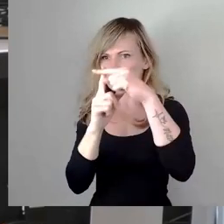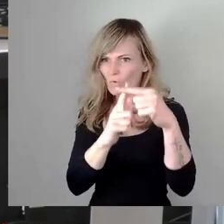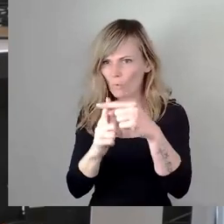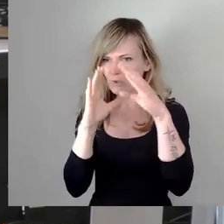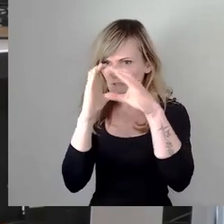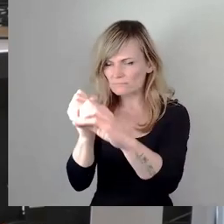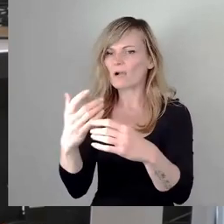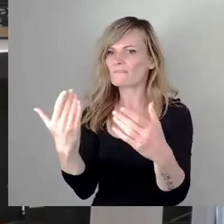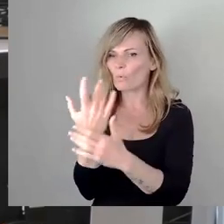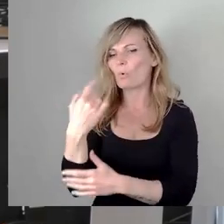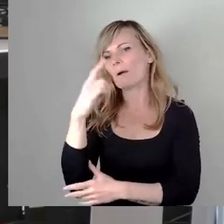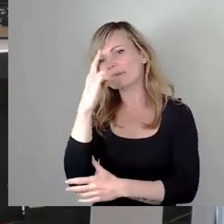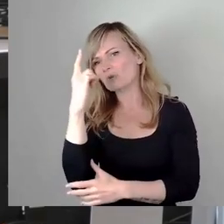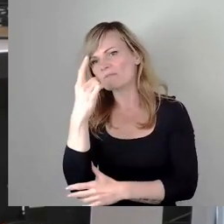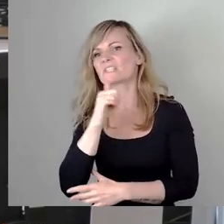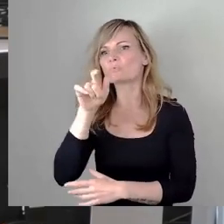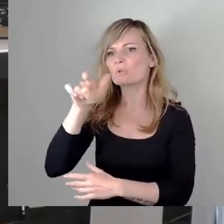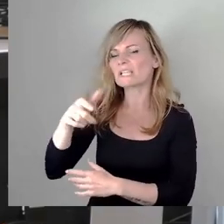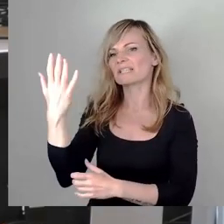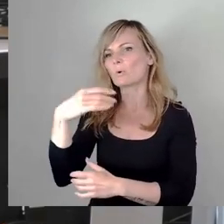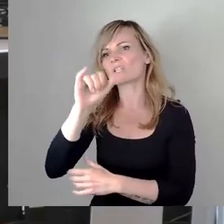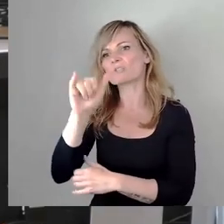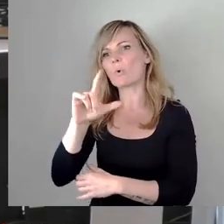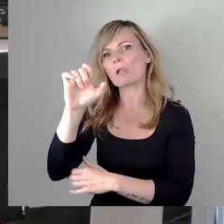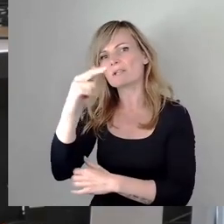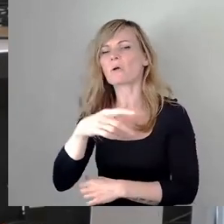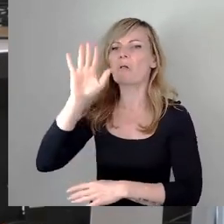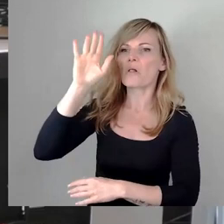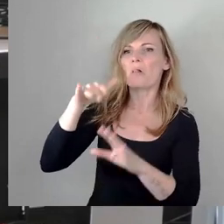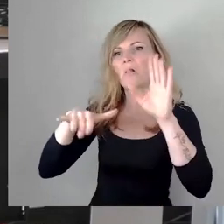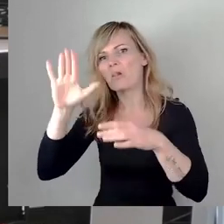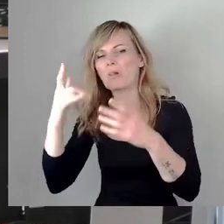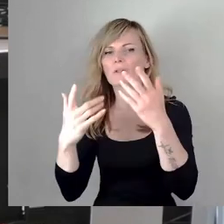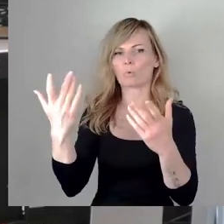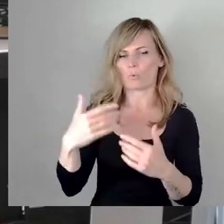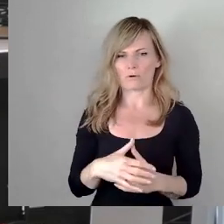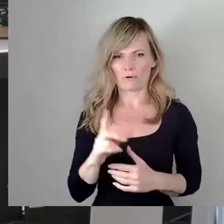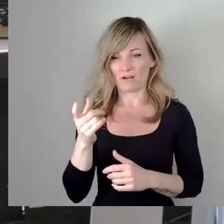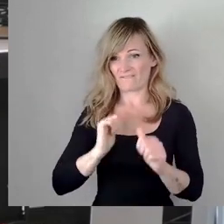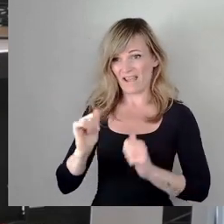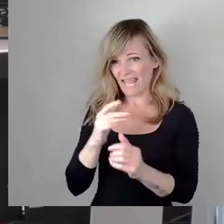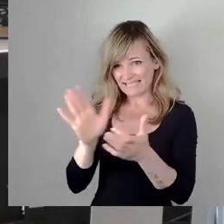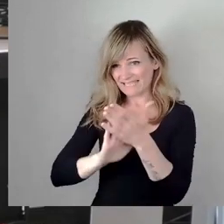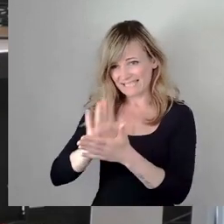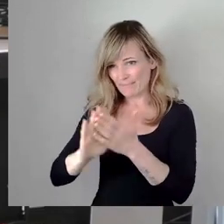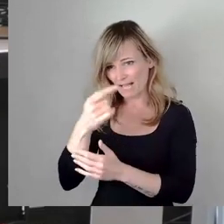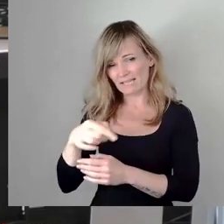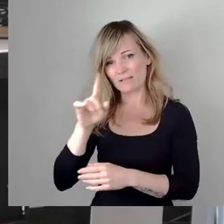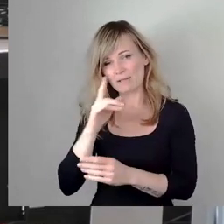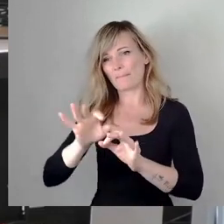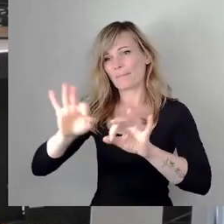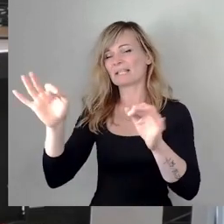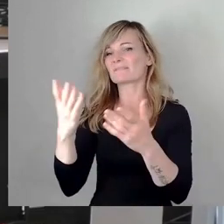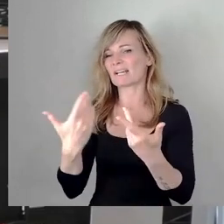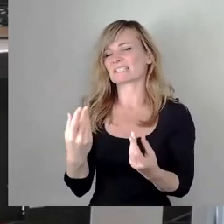aus Sylt, die da rumgrölten. Allerdings verletzten sie niemanden bestenfalls das Anstandsgefühl.